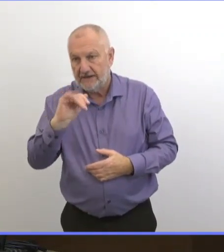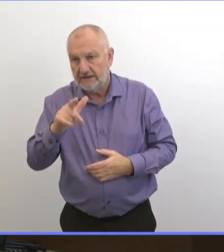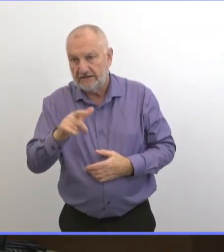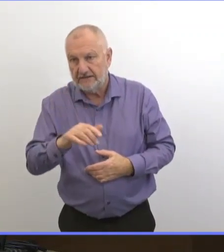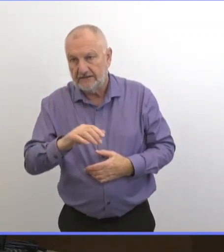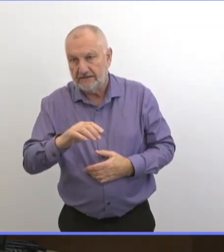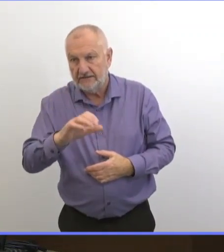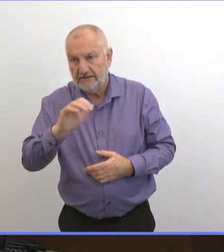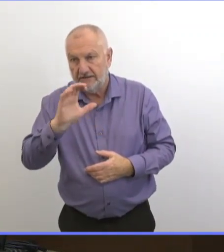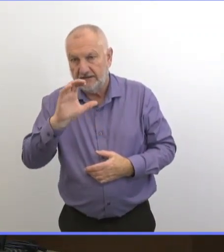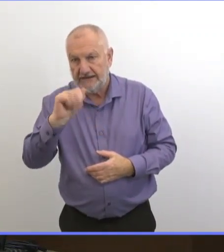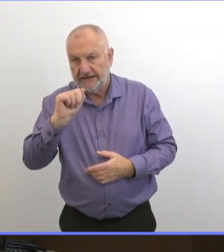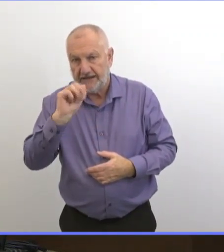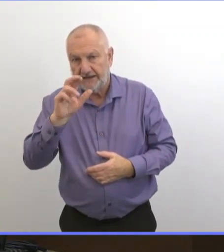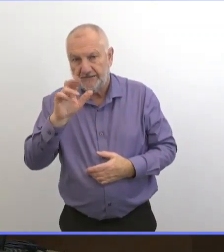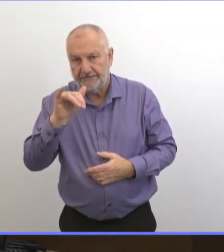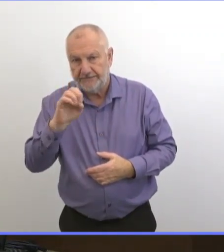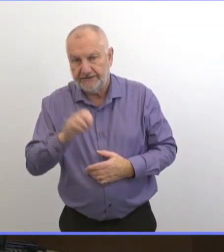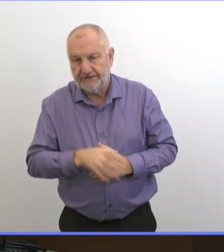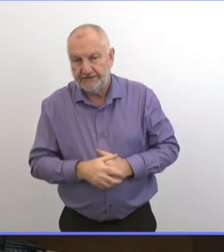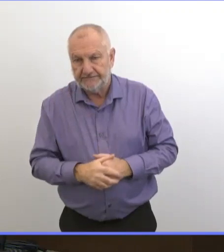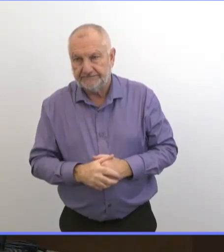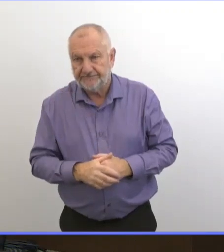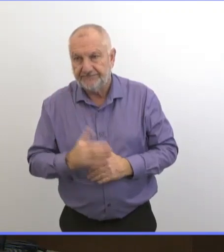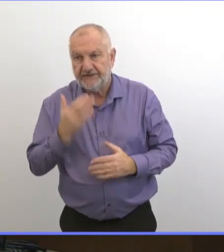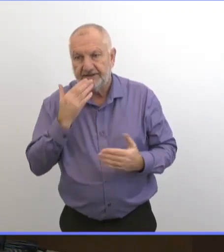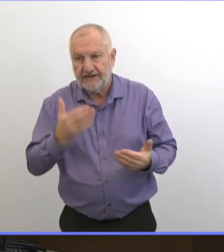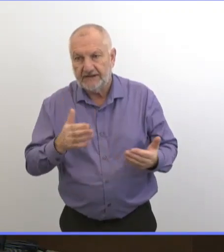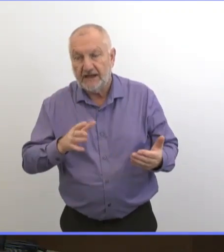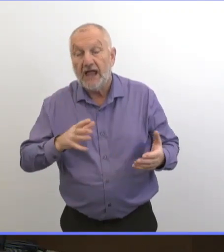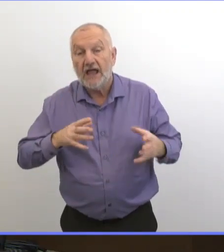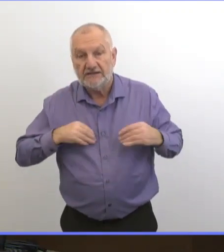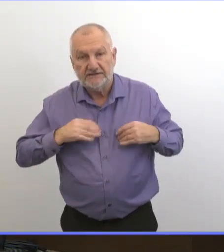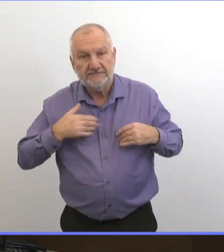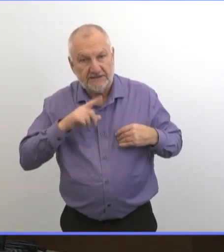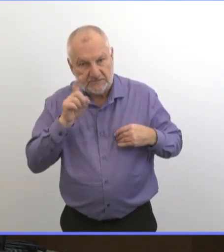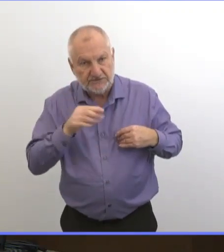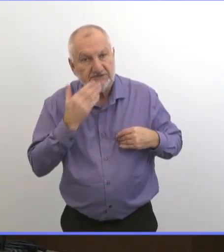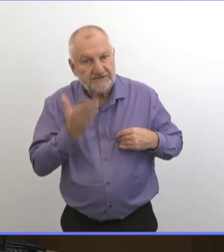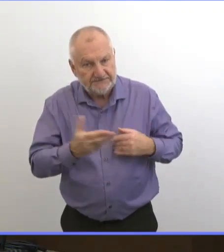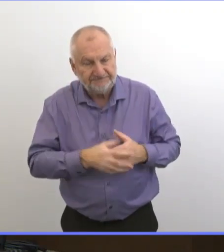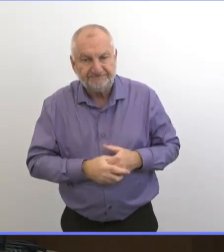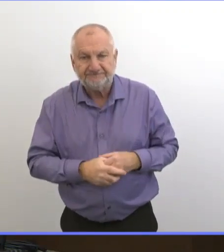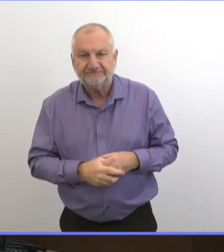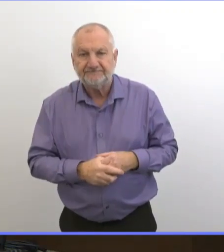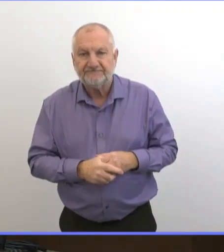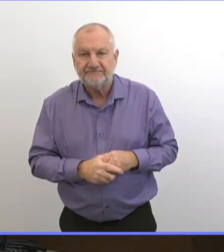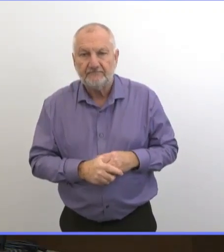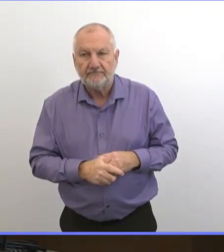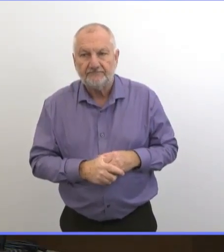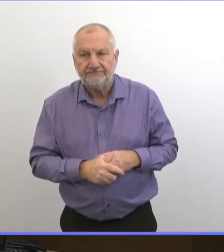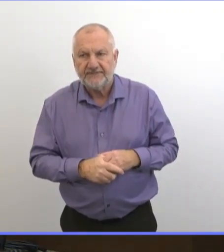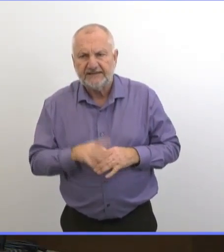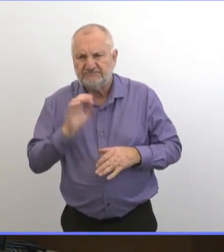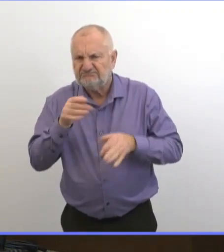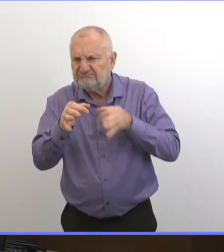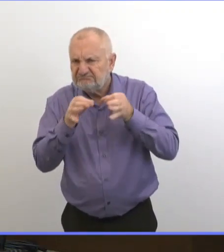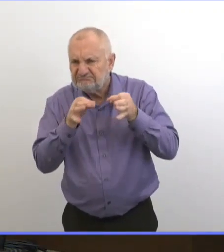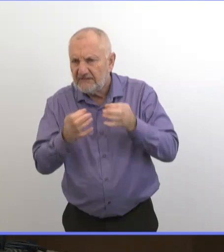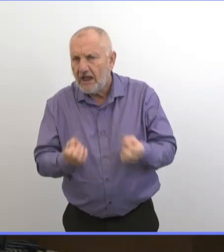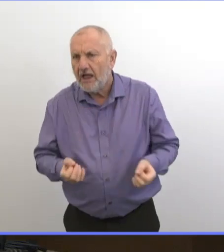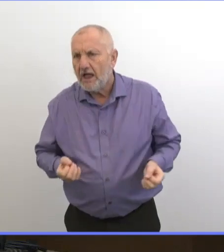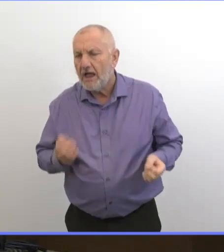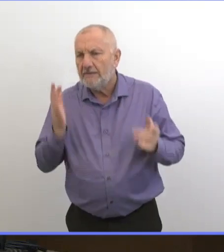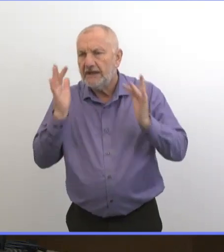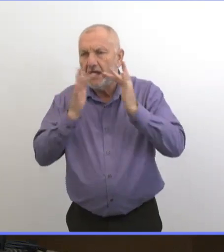Merci de prendre ma question, docteur. Je me demande si vous pouvez expliquer un petit peu combien